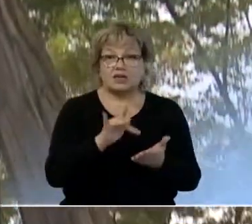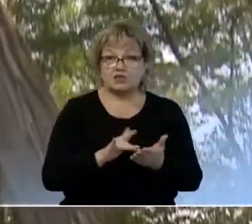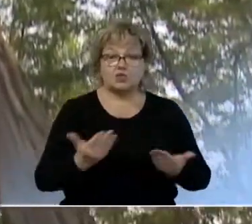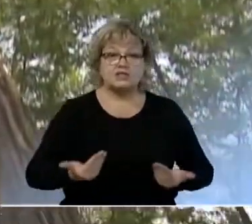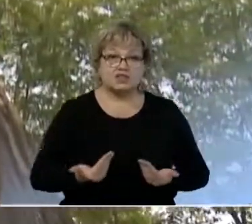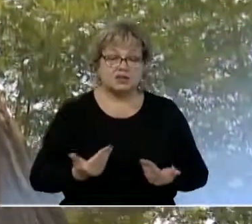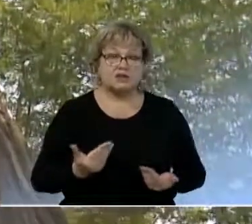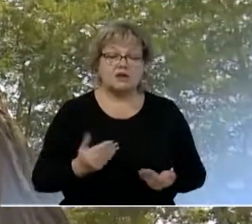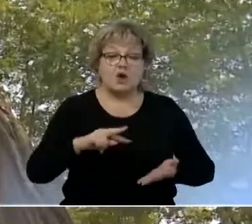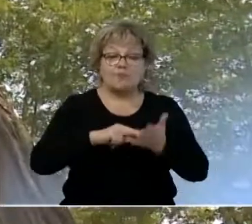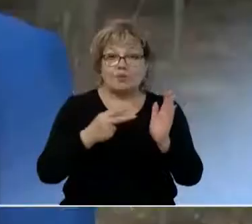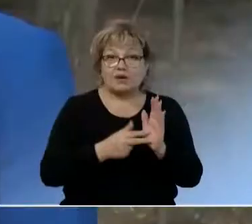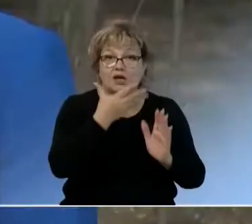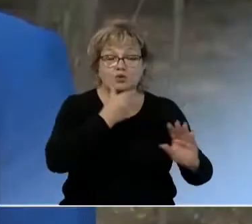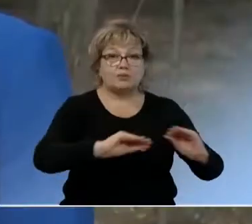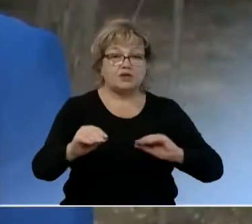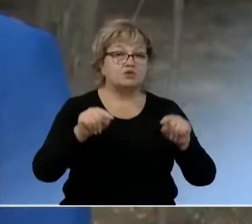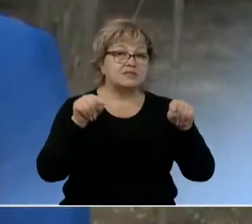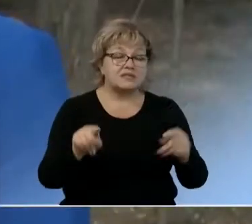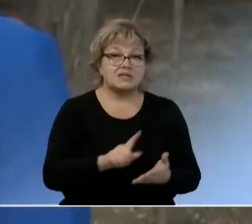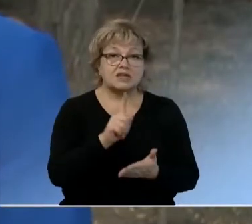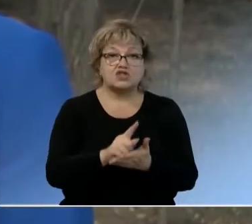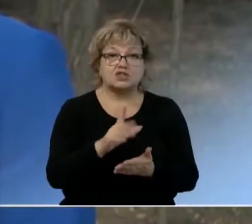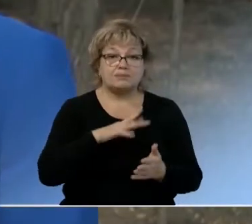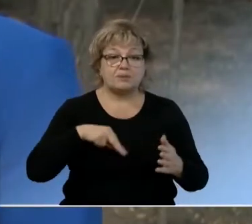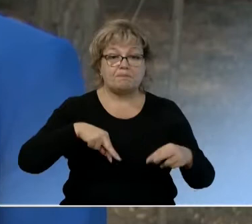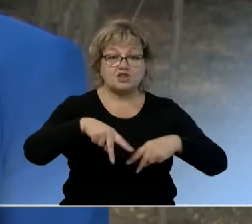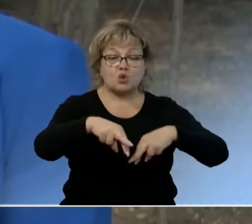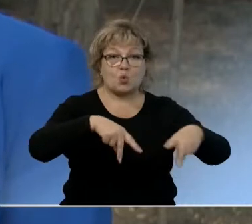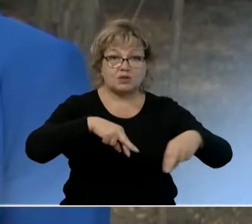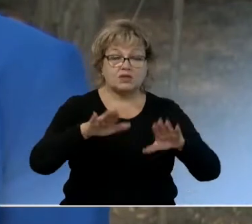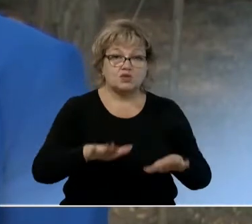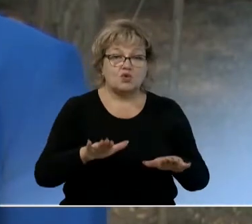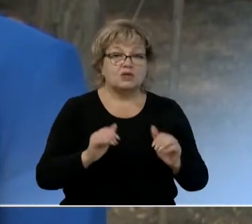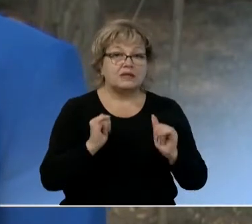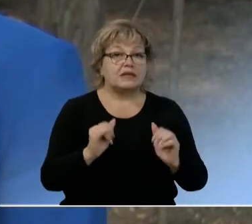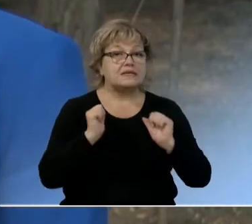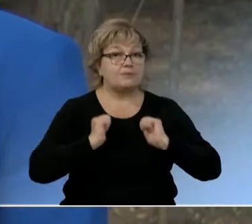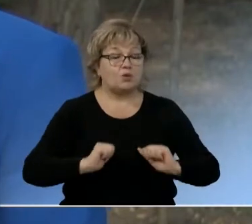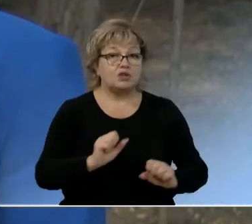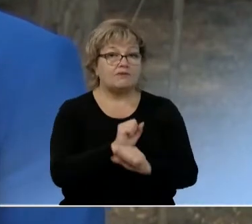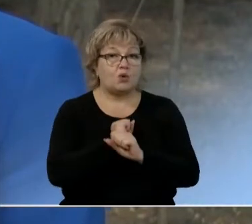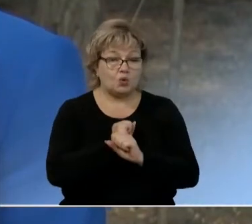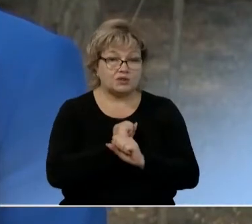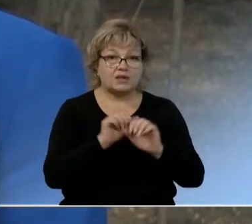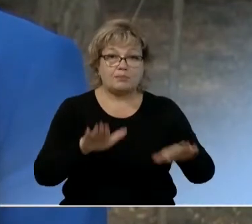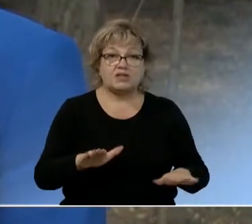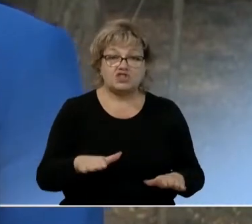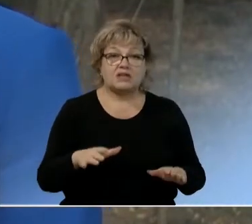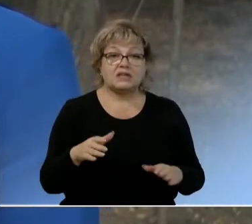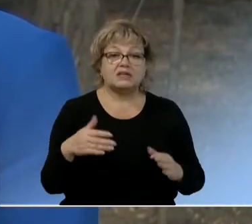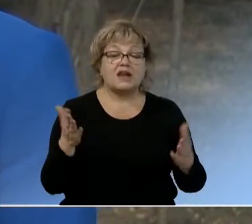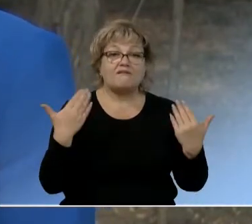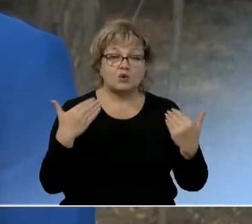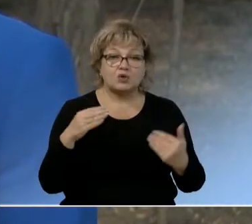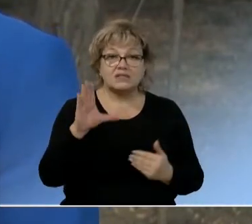среды. По проекту благоустройства здесь должны быть пешеходные дорожки, зоны для тихого отдыха, площадки для выгула собак